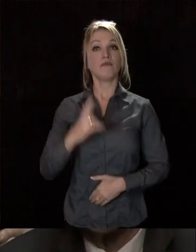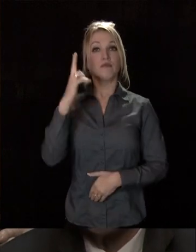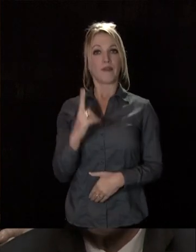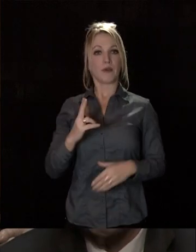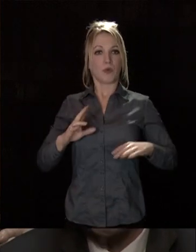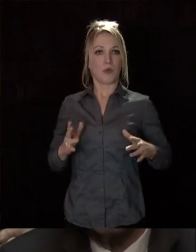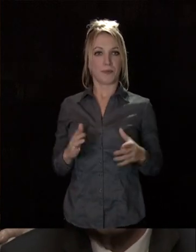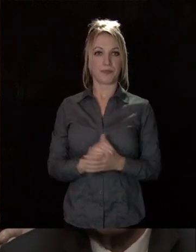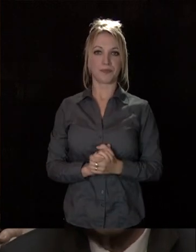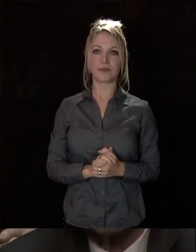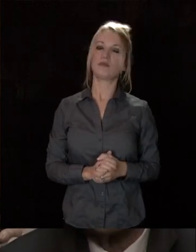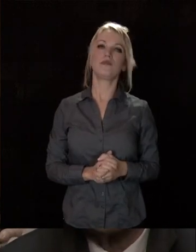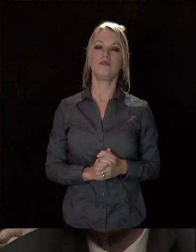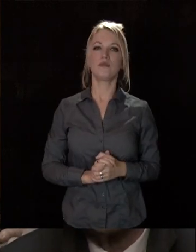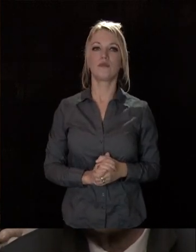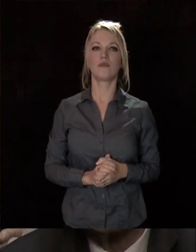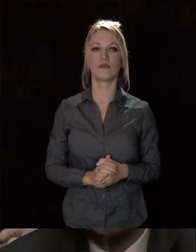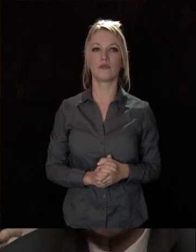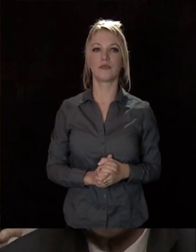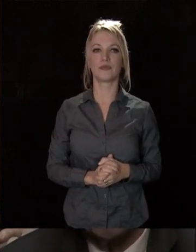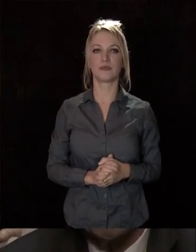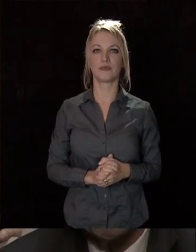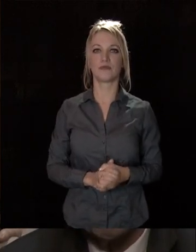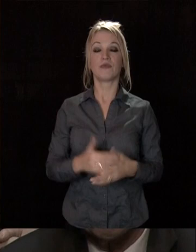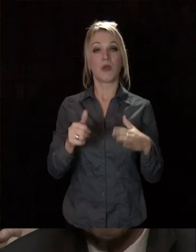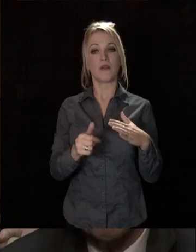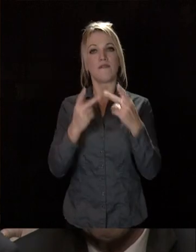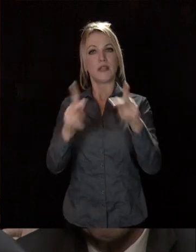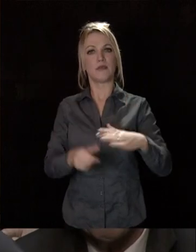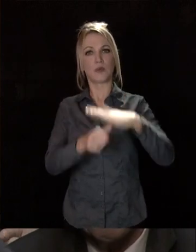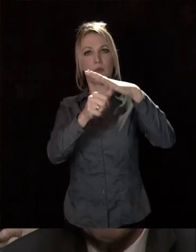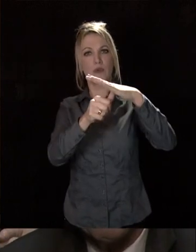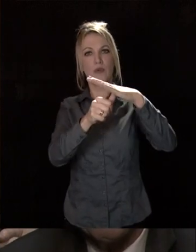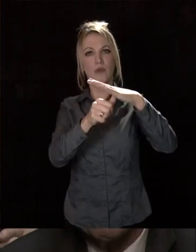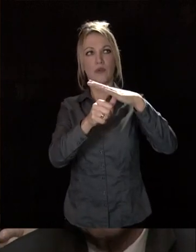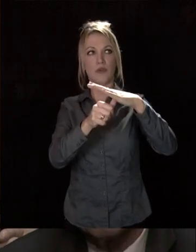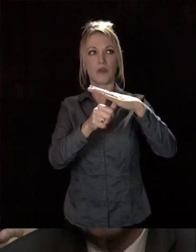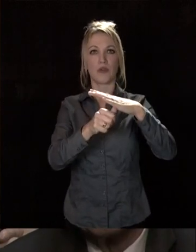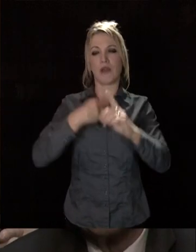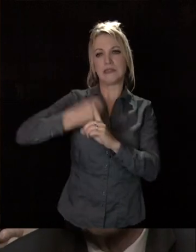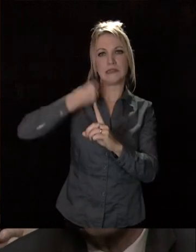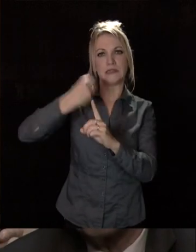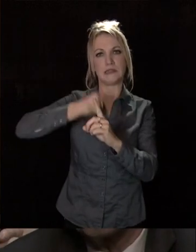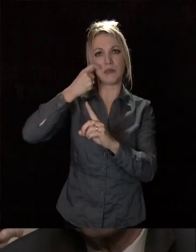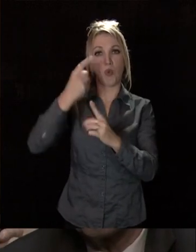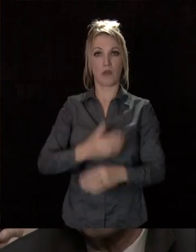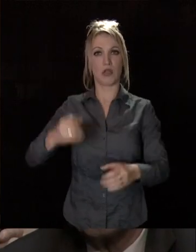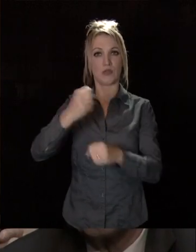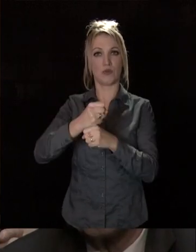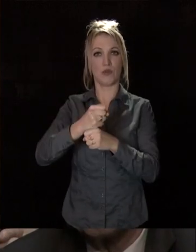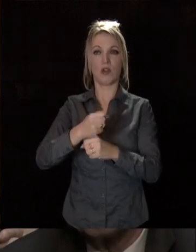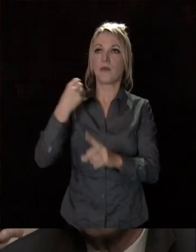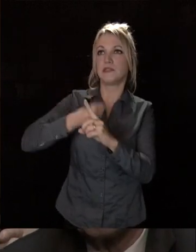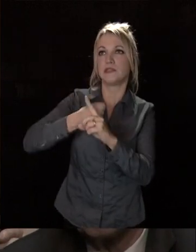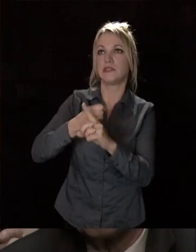par redire que cette métropole, oui, je me suis beaucoup battu pour qu'elle existe. Je ne parle pas de me